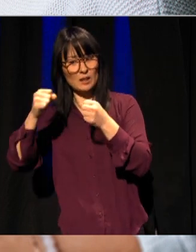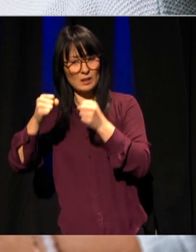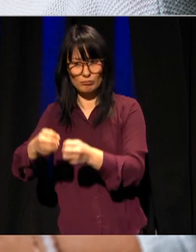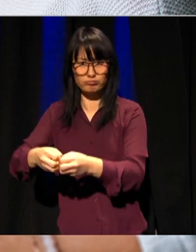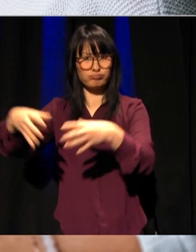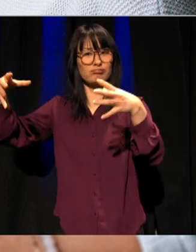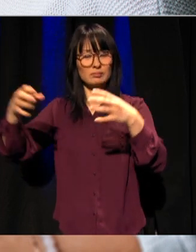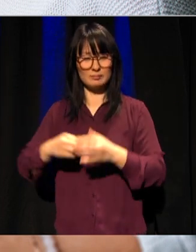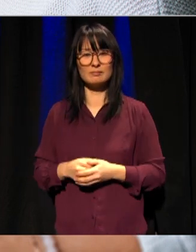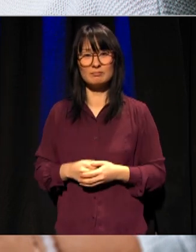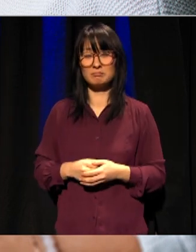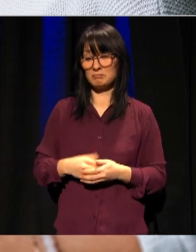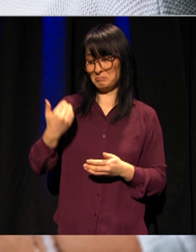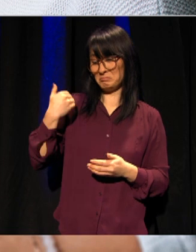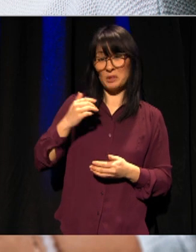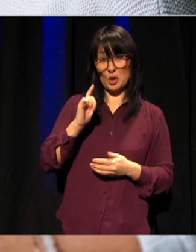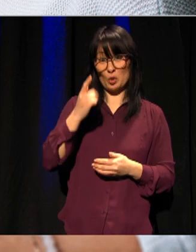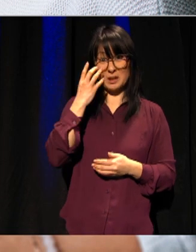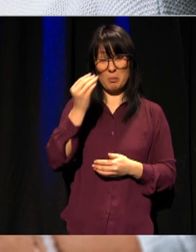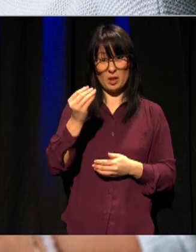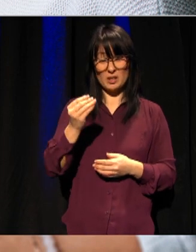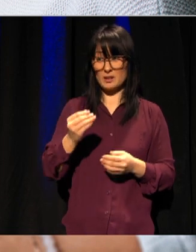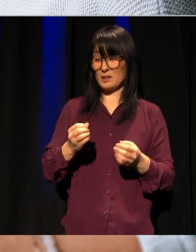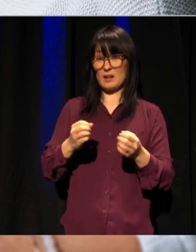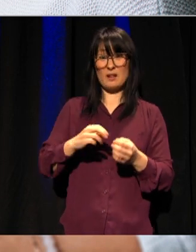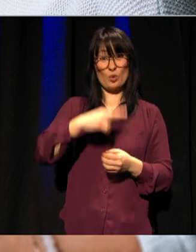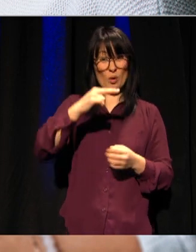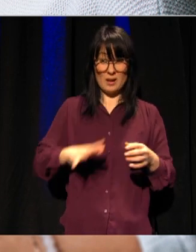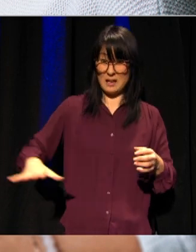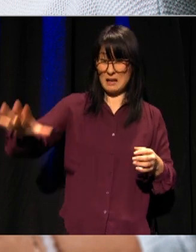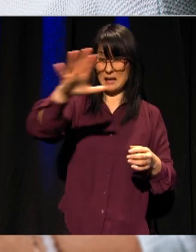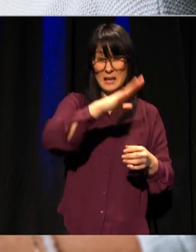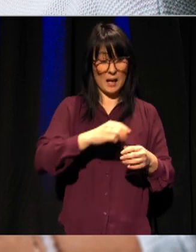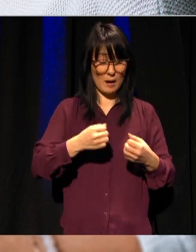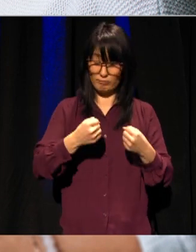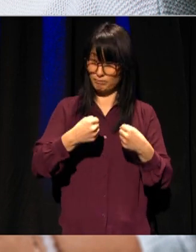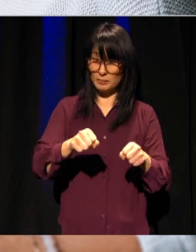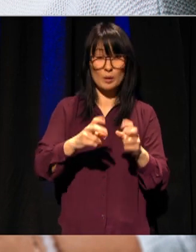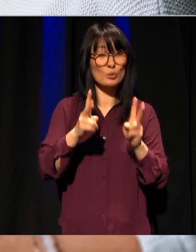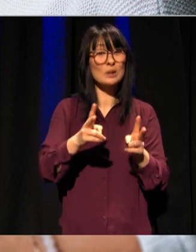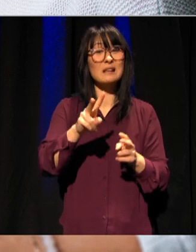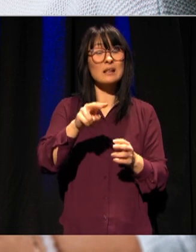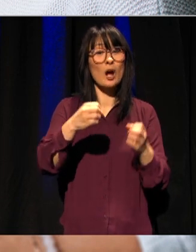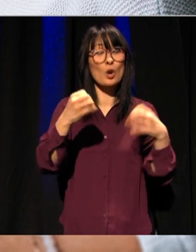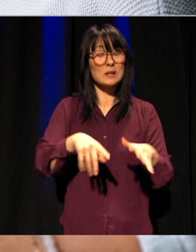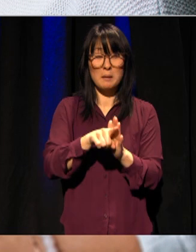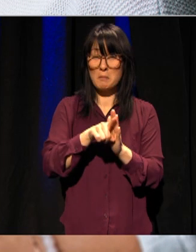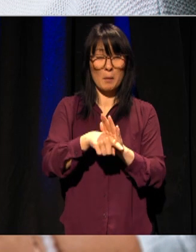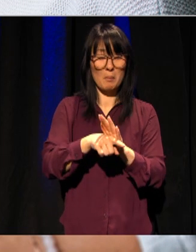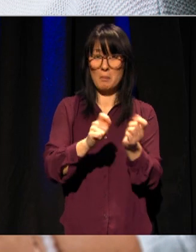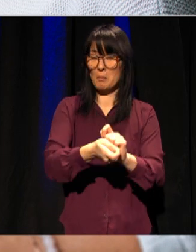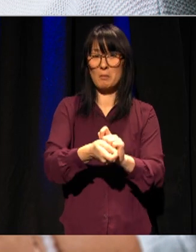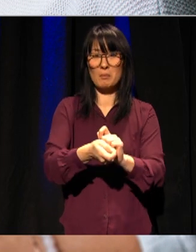Fra 12. mars tok store deler av Norge digitale løsninger i bruk nærmest over natta. Ved